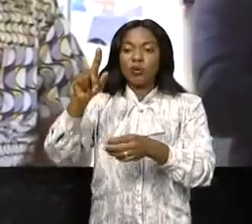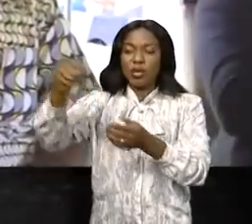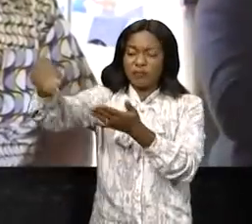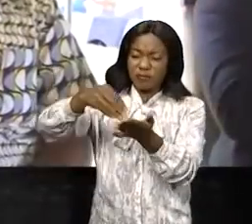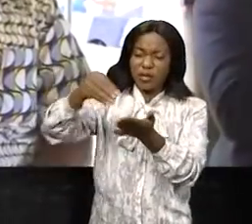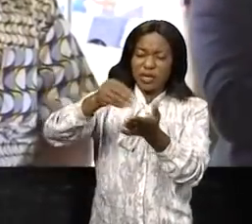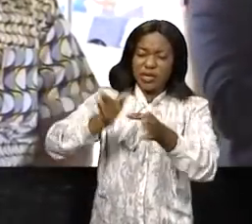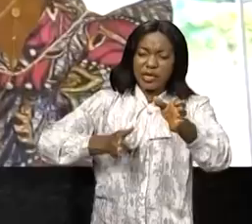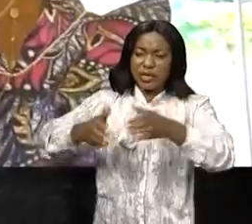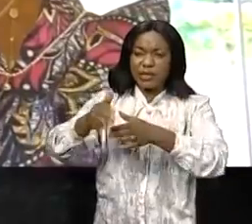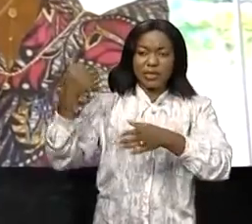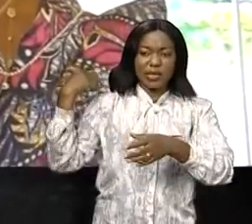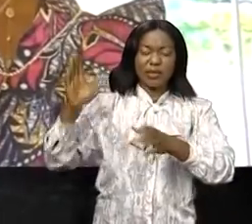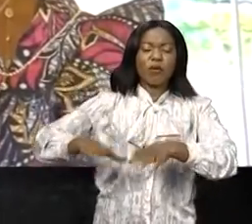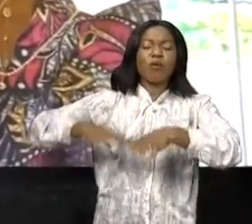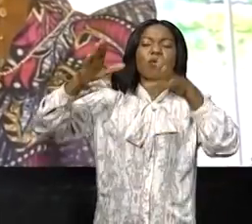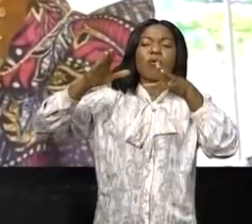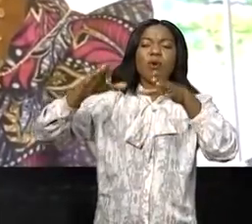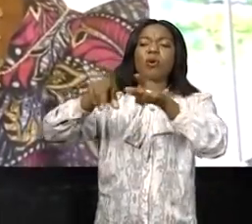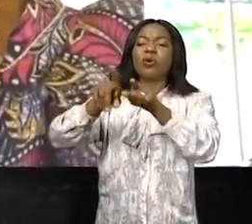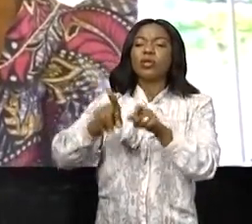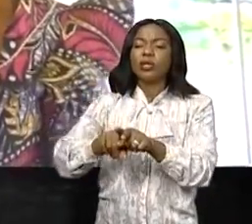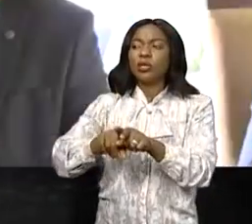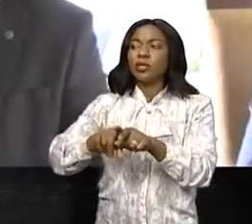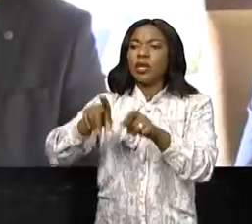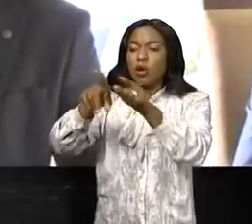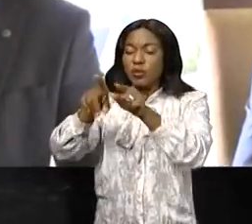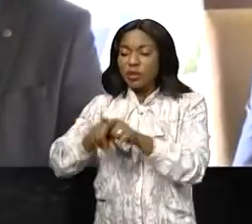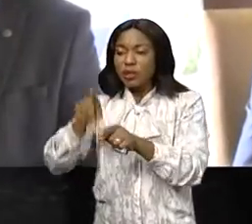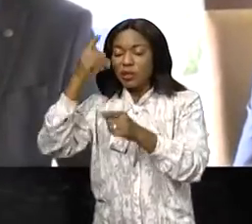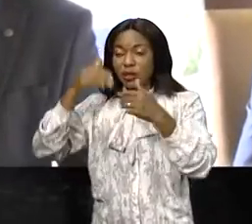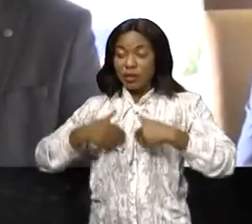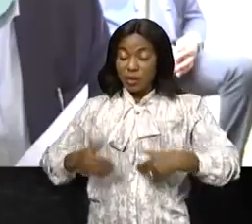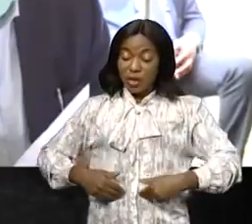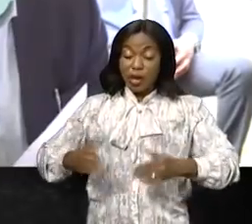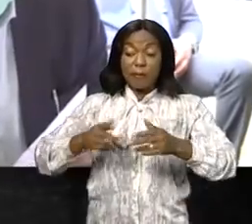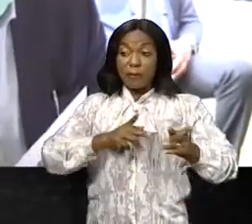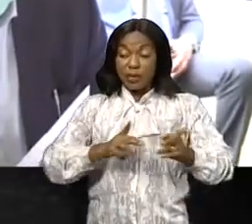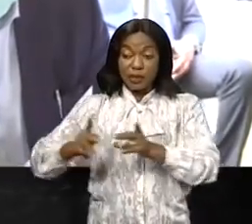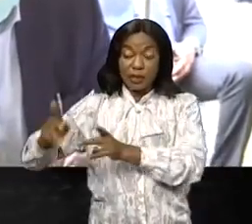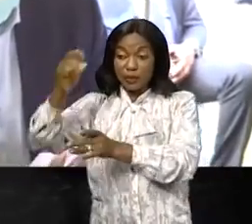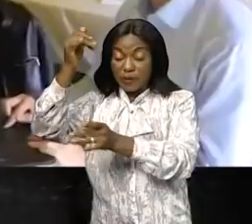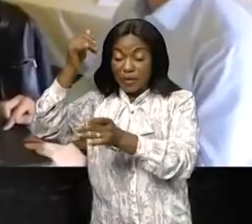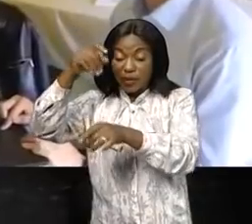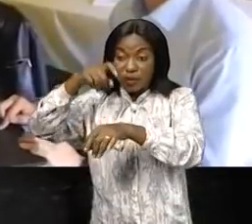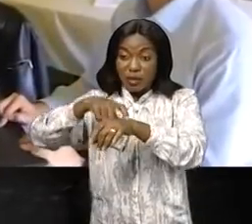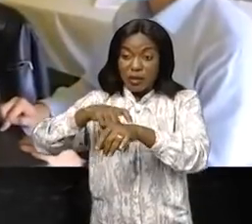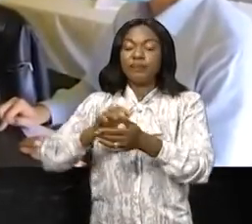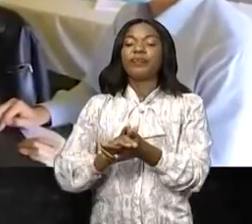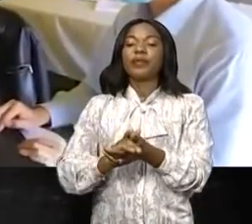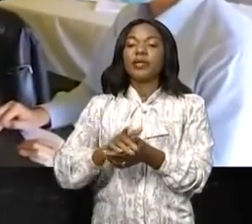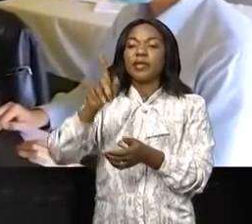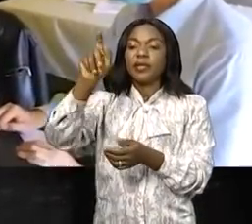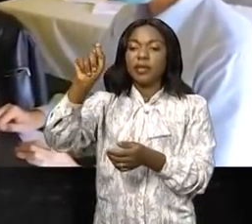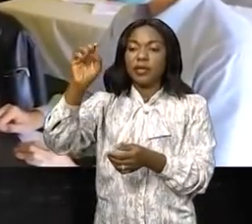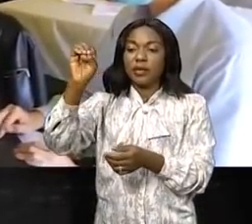congolais près de 3 milliards de dollars américains en termes d'impôts. Au cours de l'année dernière, Tenke Fungurume Mining a